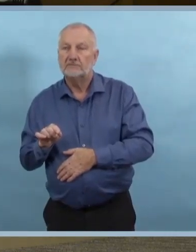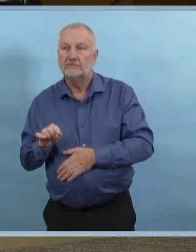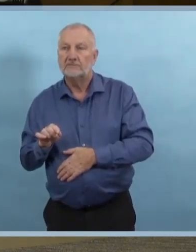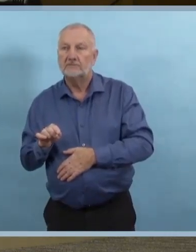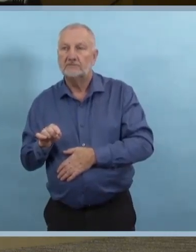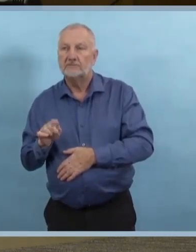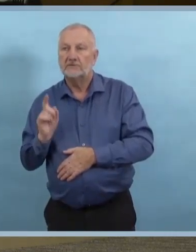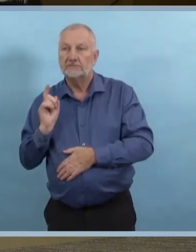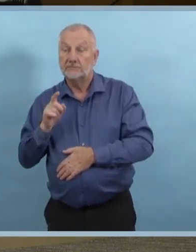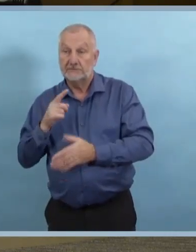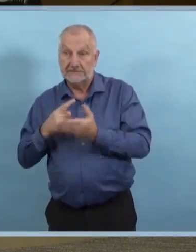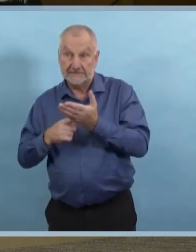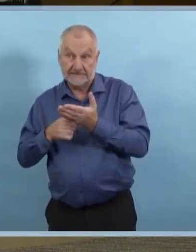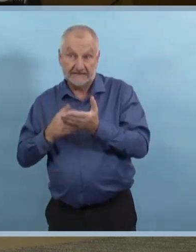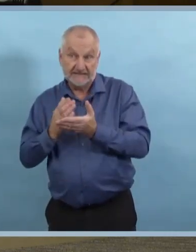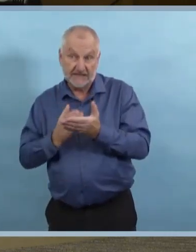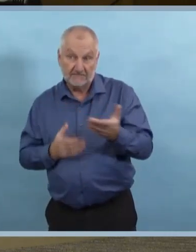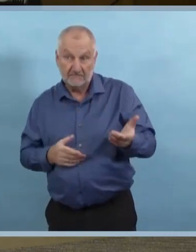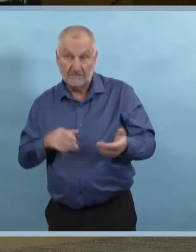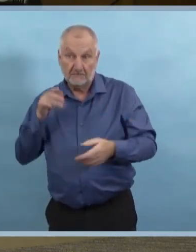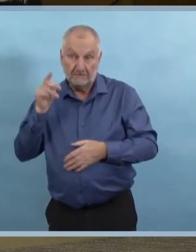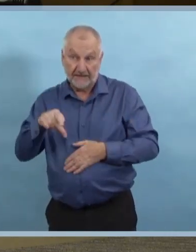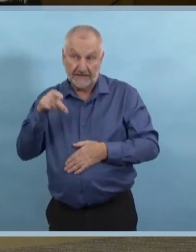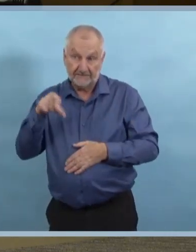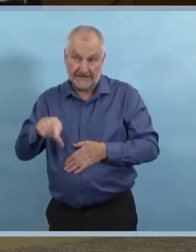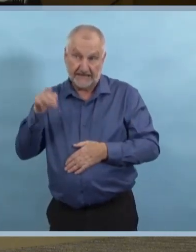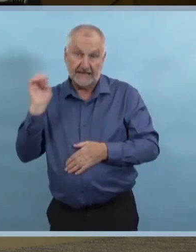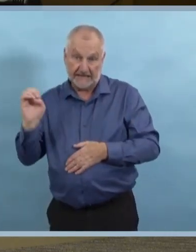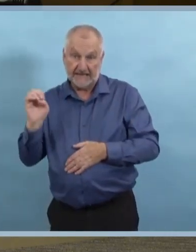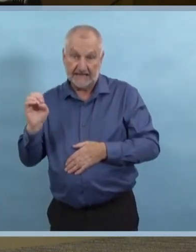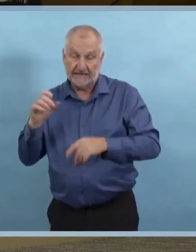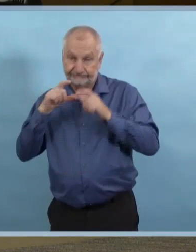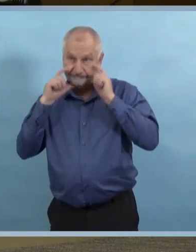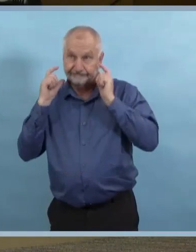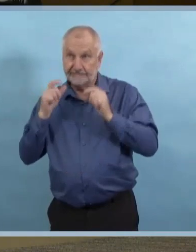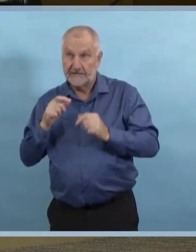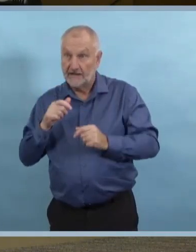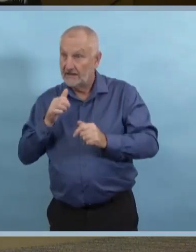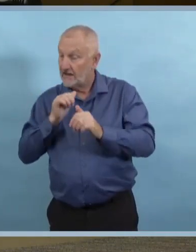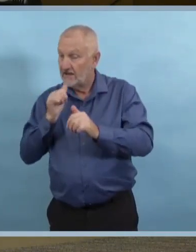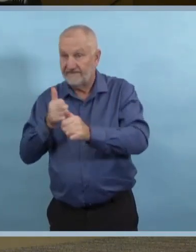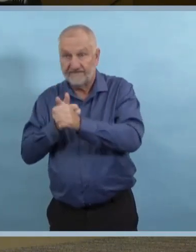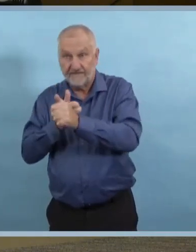Je voudrais savoir si vous croyez que ces enfreintes